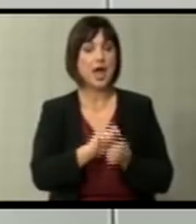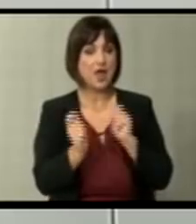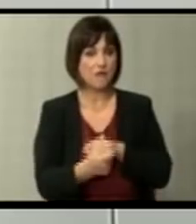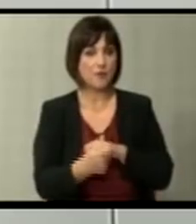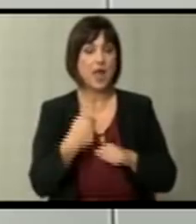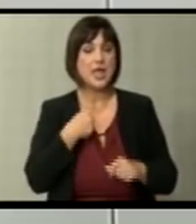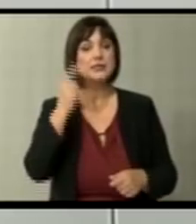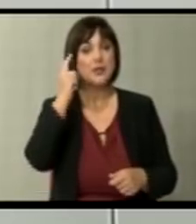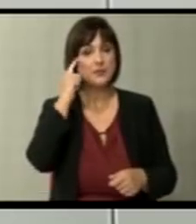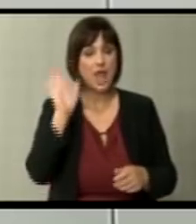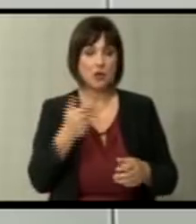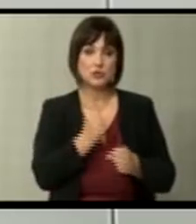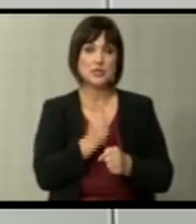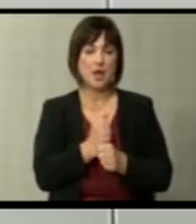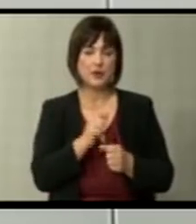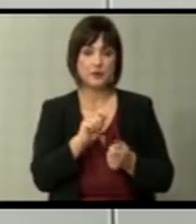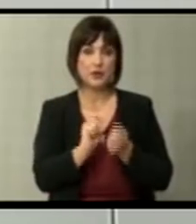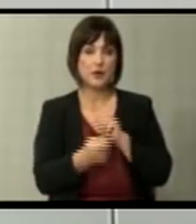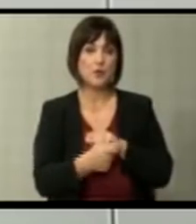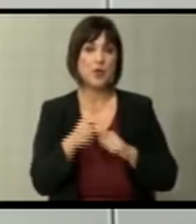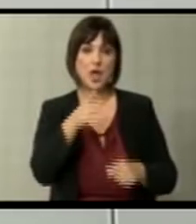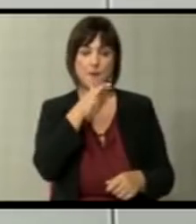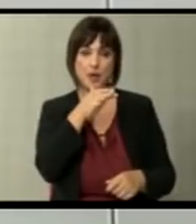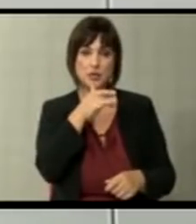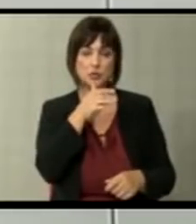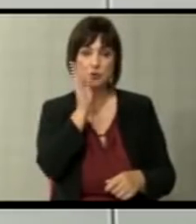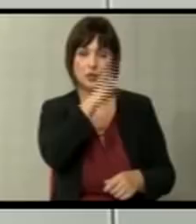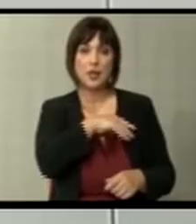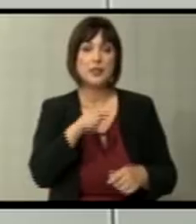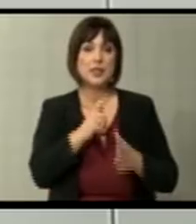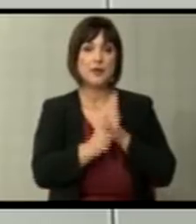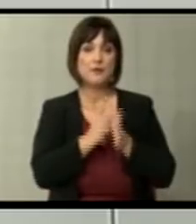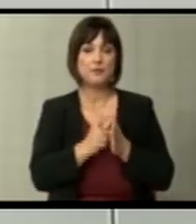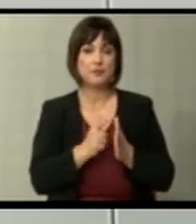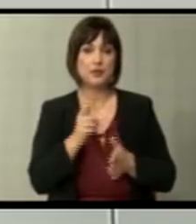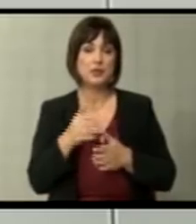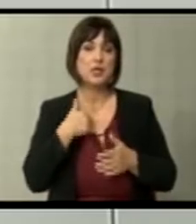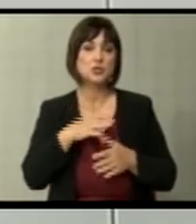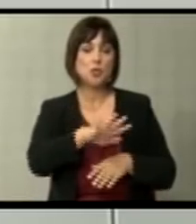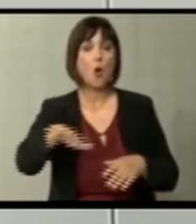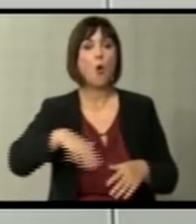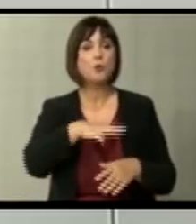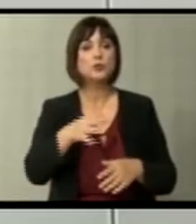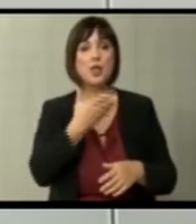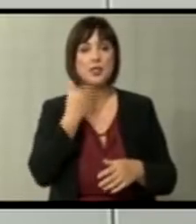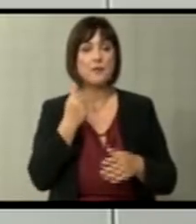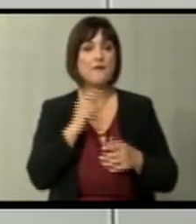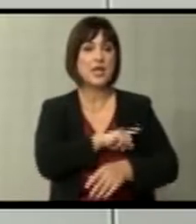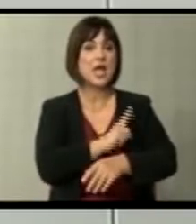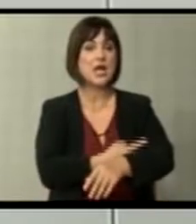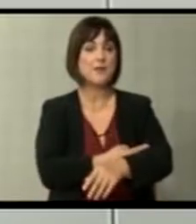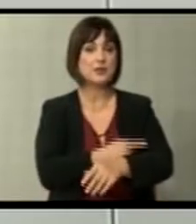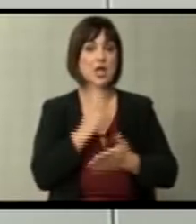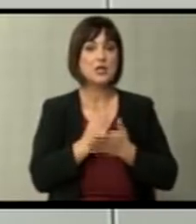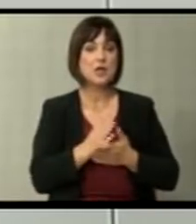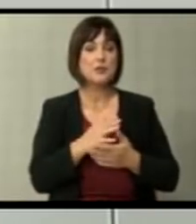И јас мислам дека ако се направи реформата на Македонија, нема време, мислам дека нашето обштество нема веќе капацитет,